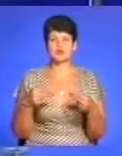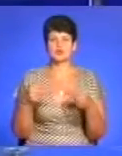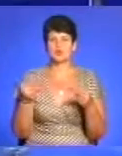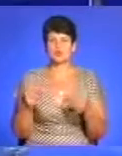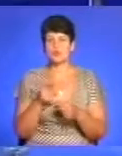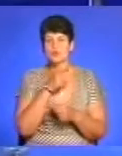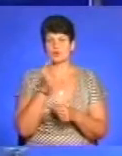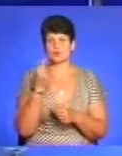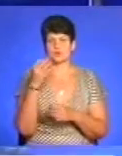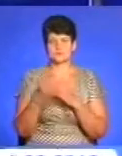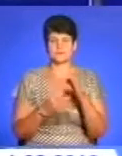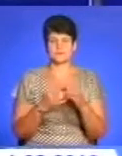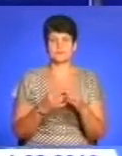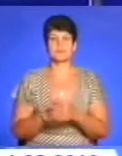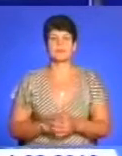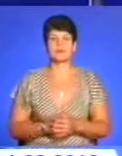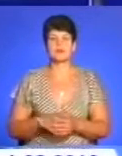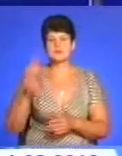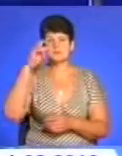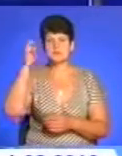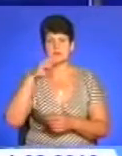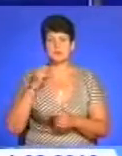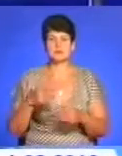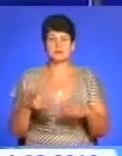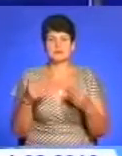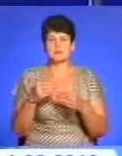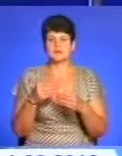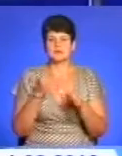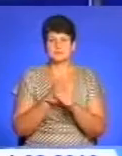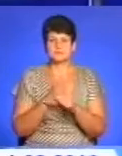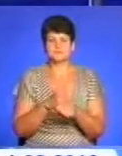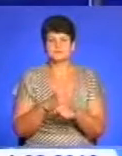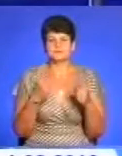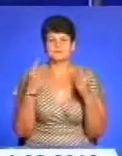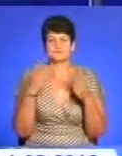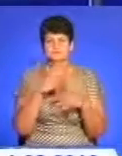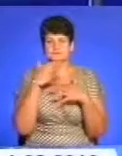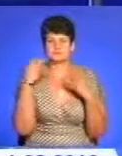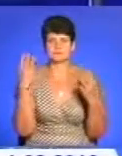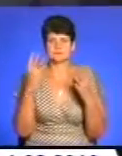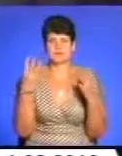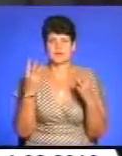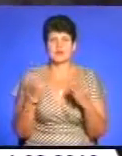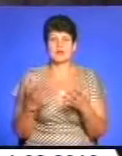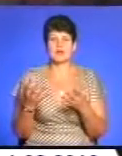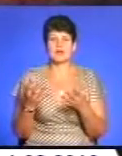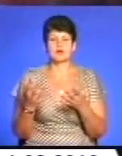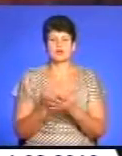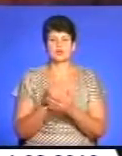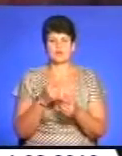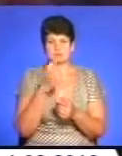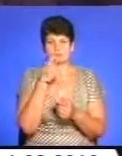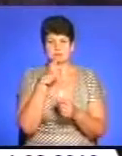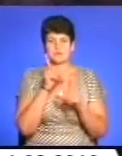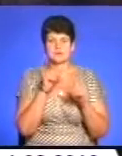Спека спричиняє масові пожежі на Тернопільщині. Протягом 30-31 липня рятувальники 24 рази виїжджали на гасіння пожеж.